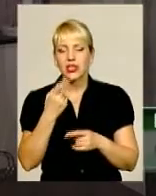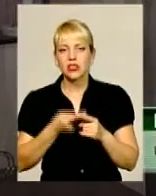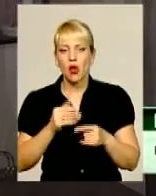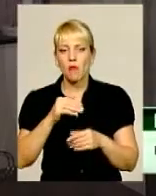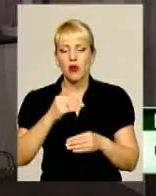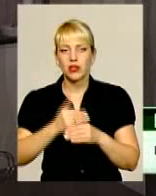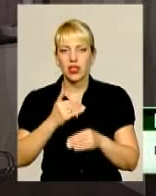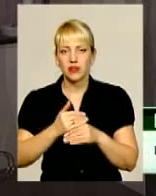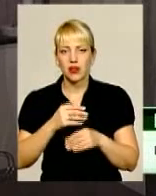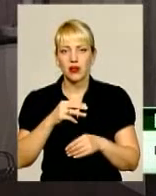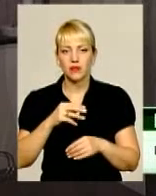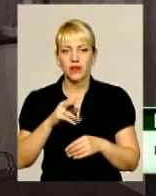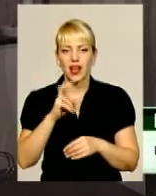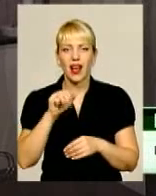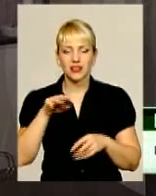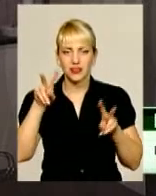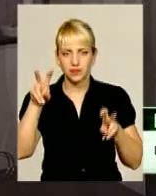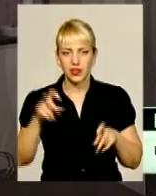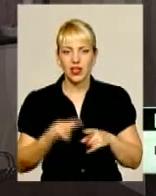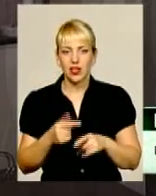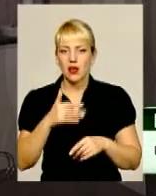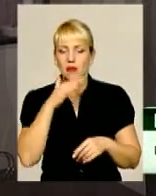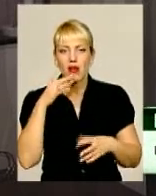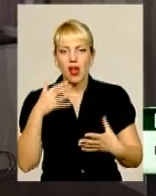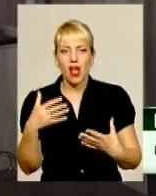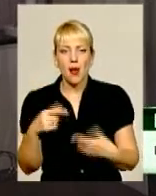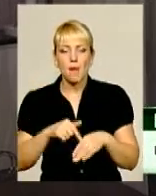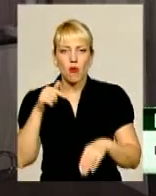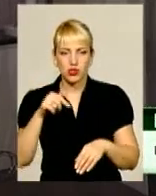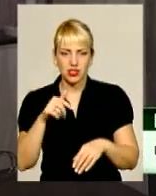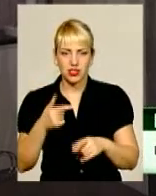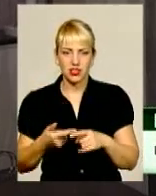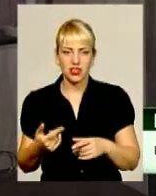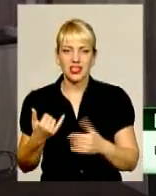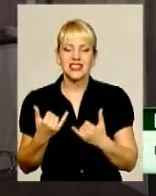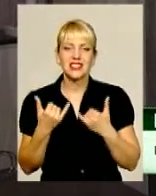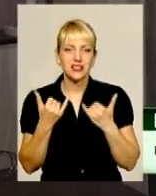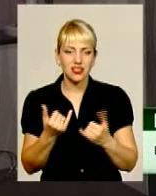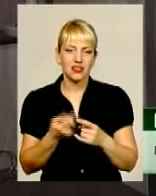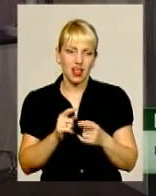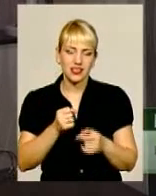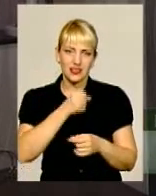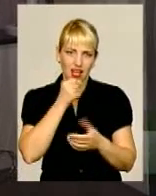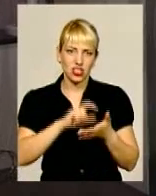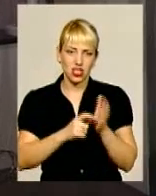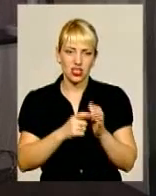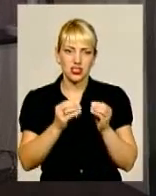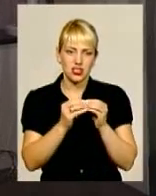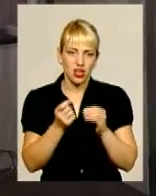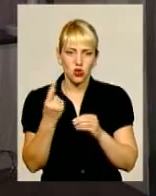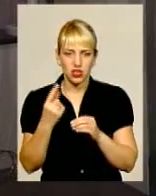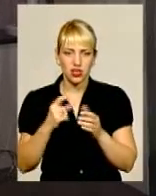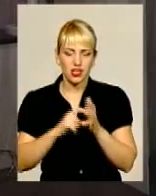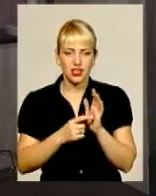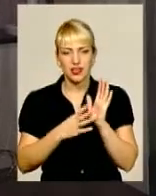враження, великі емоції, великий наплив енергії. І це все дійсно для учнів старших класів, більше 11-й, 10